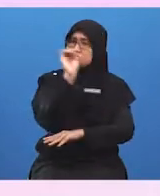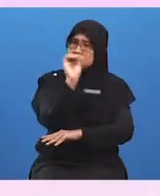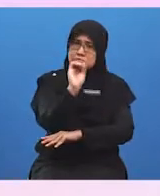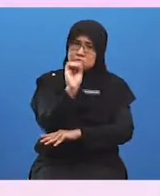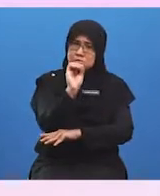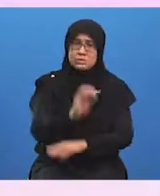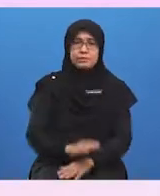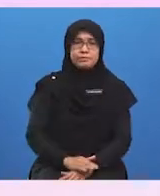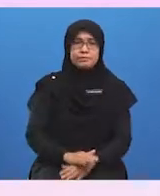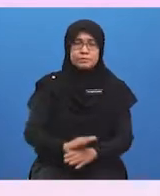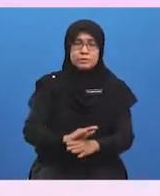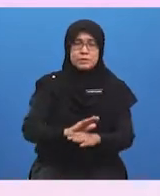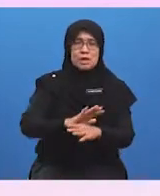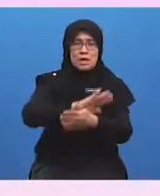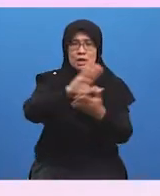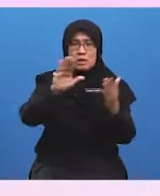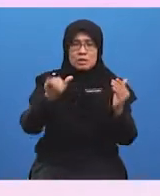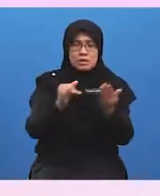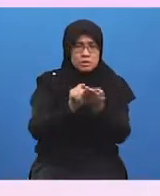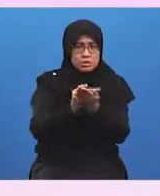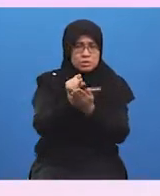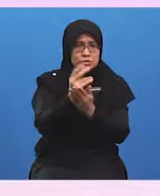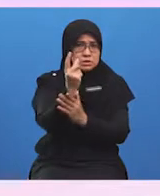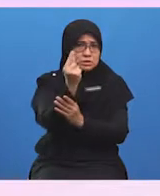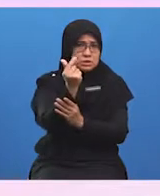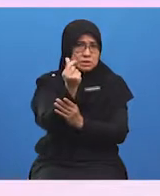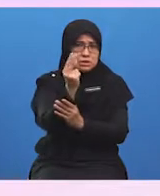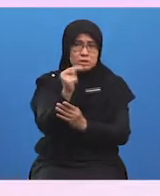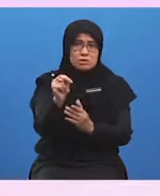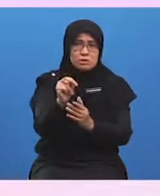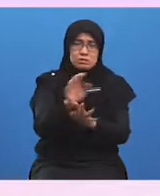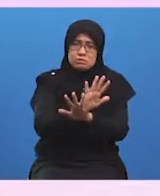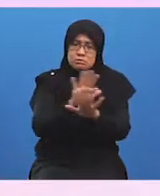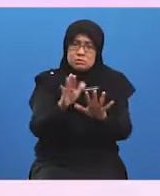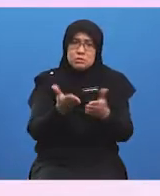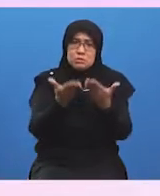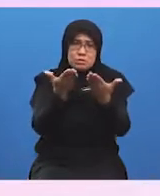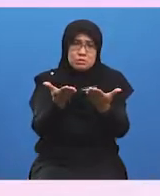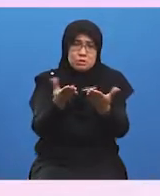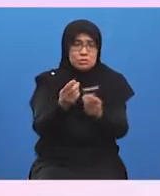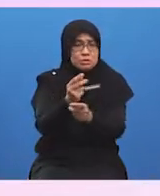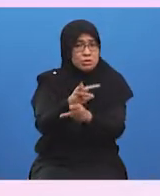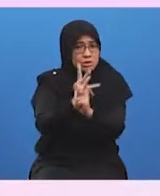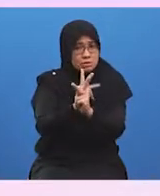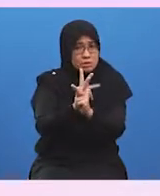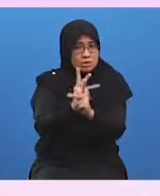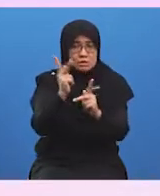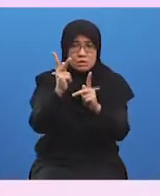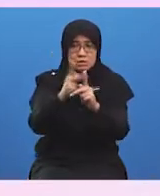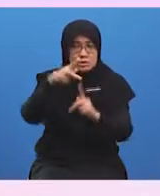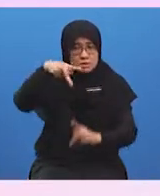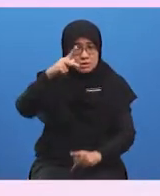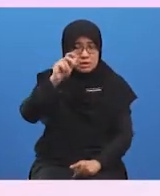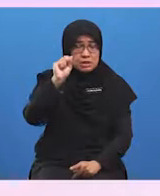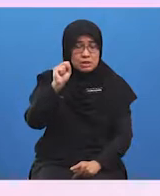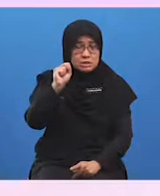kebanyakan institusi kewangan enggan memberikan pinjaman atau kredit kepada PKS atas sebab-sebab